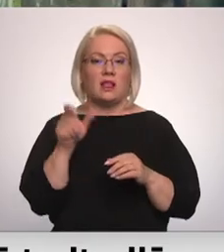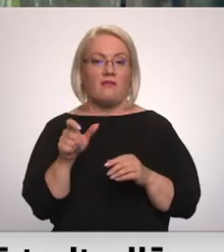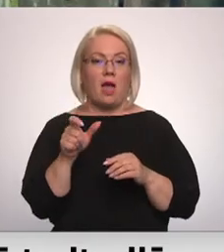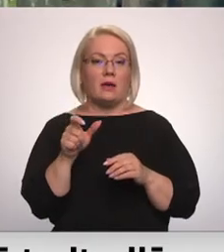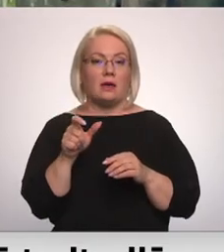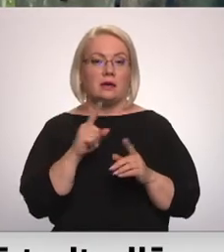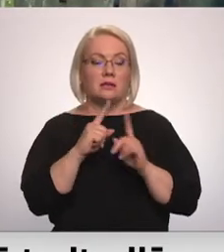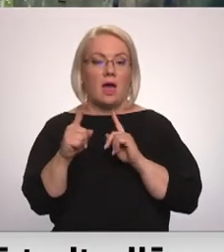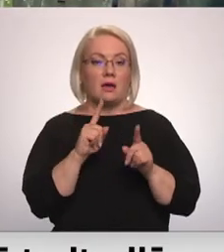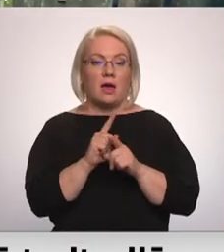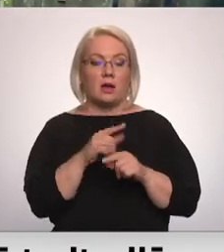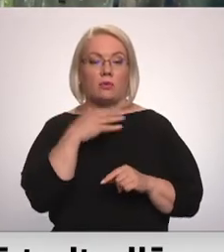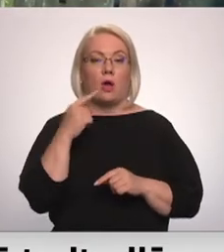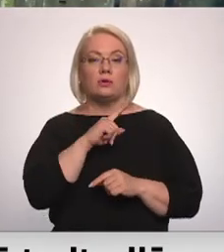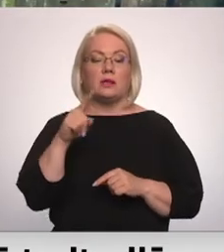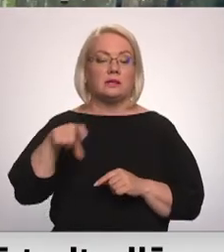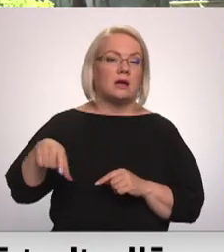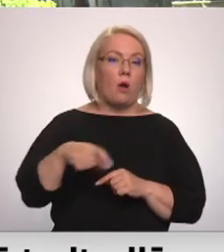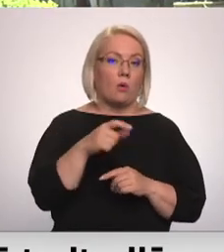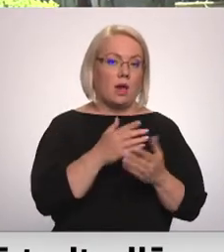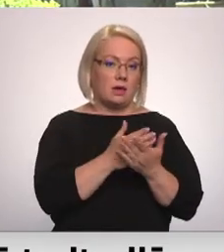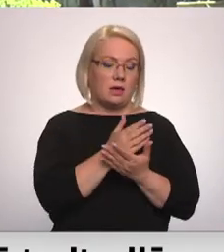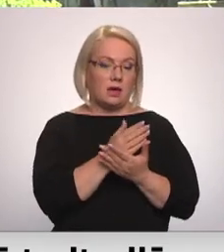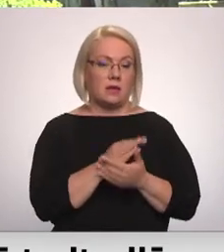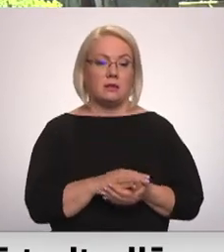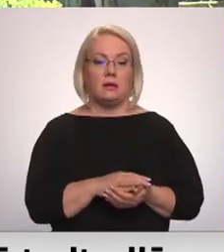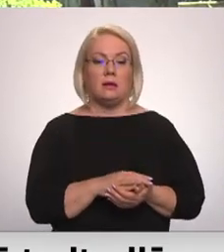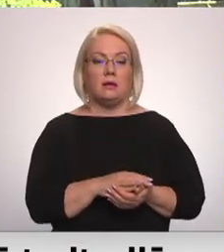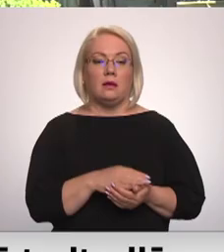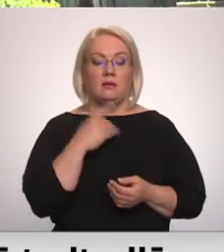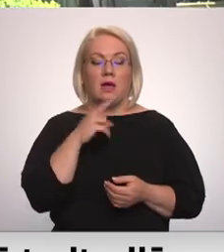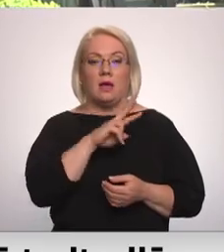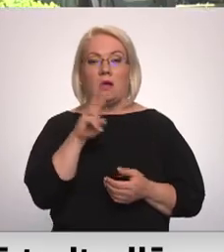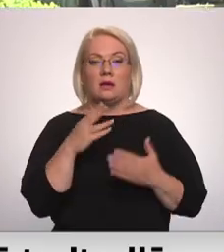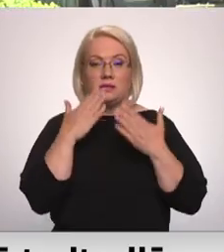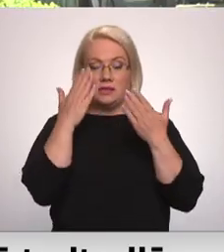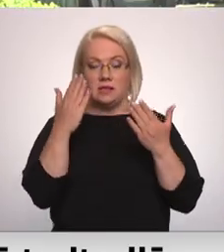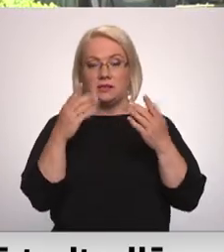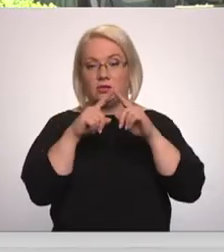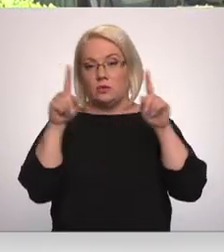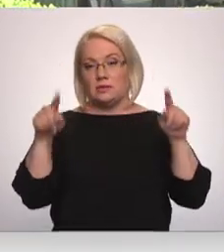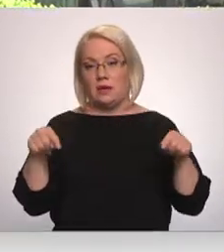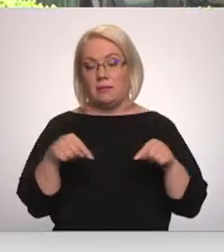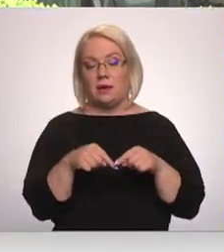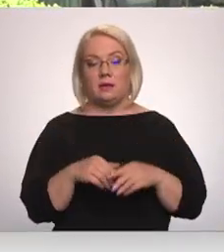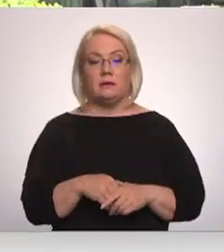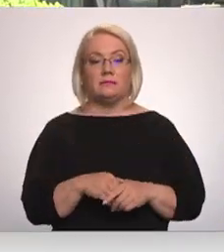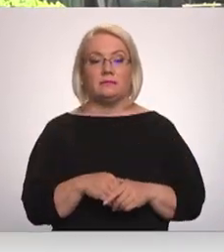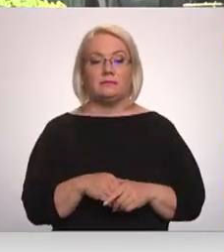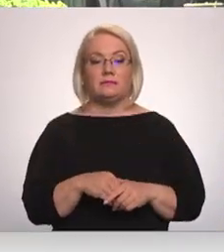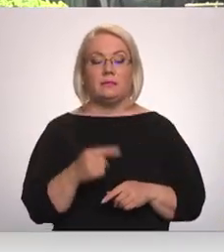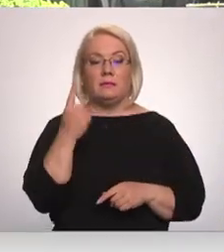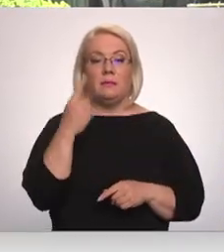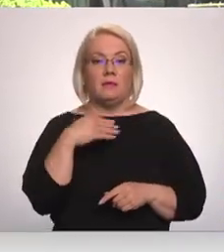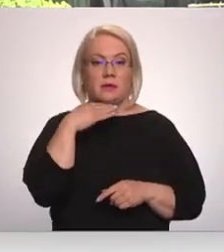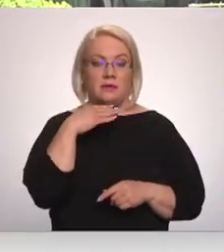arī mēģina līdz gaujā aiziet apskatīties. Un tāds izlasīs to zīmīti. Tāds pirmgadnieks.